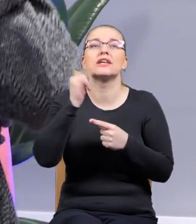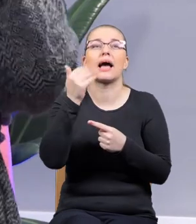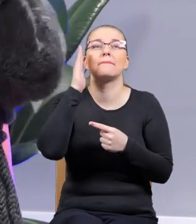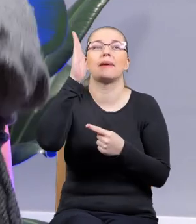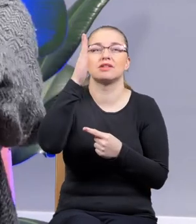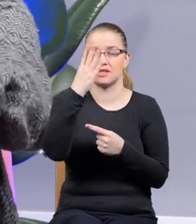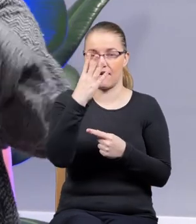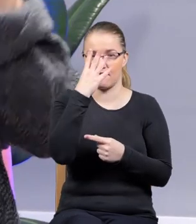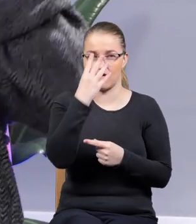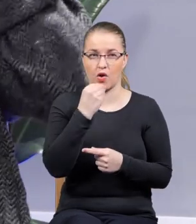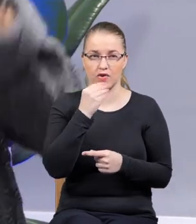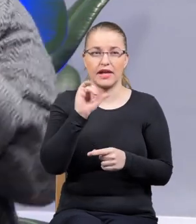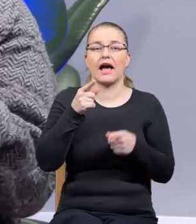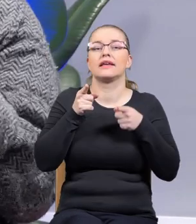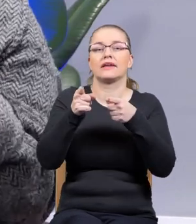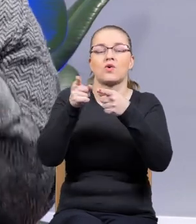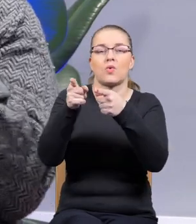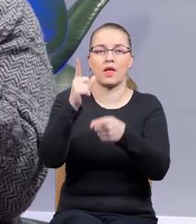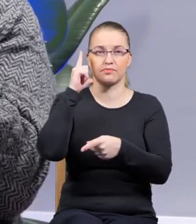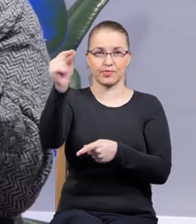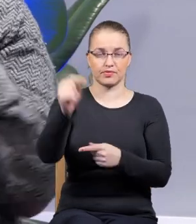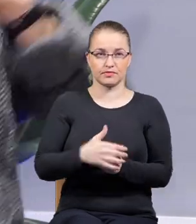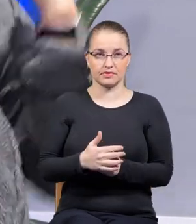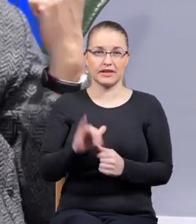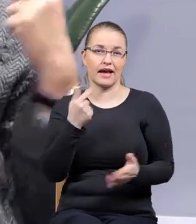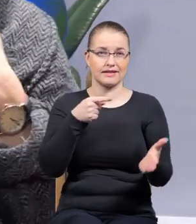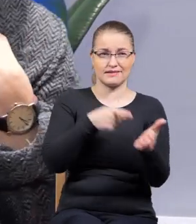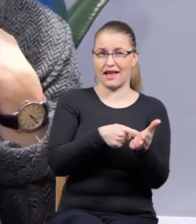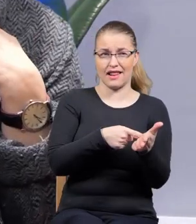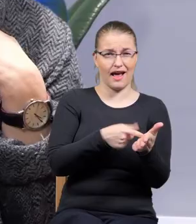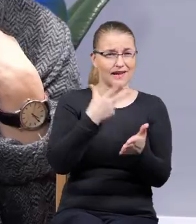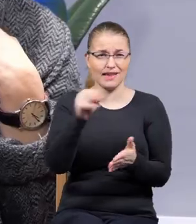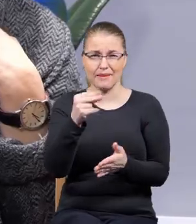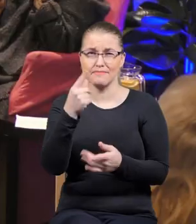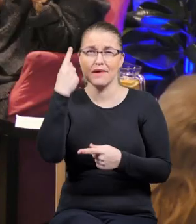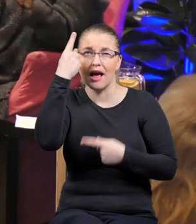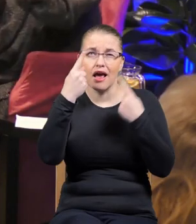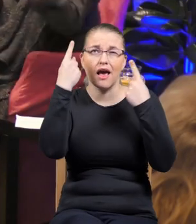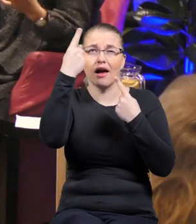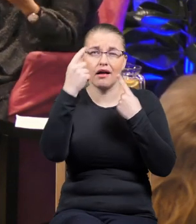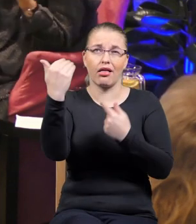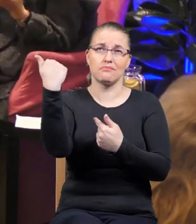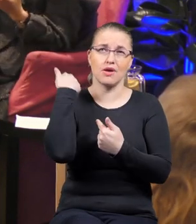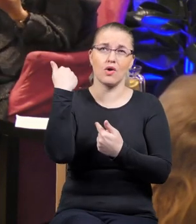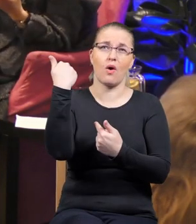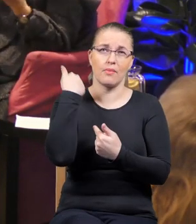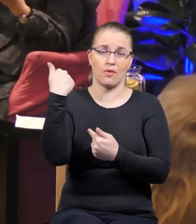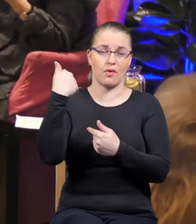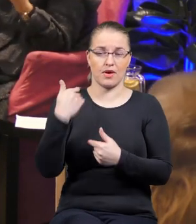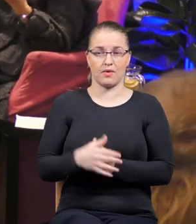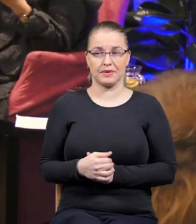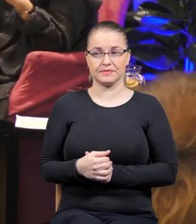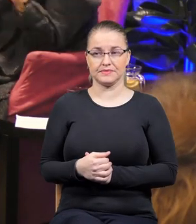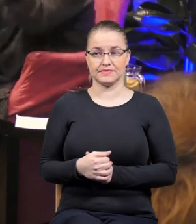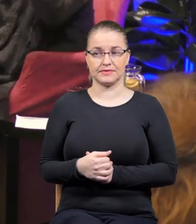ma wyglądać, ku czemu idziemy, jakie są cele, a nie skupiać się na tym, co się stało. Oczywiście to jest kwestia proporcji, ja nie